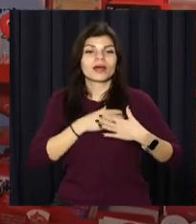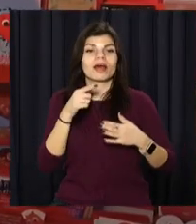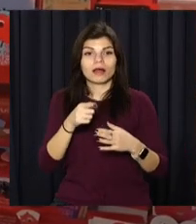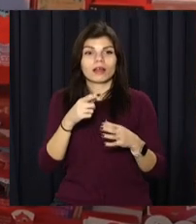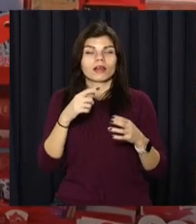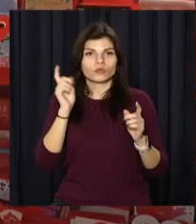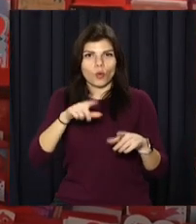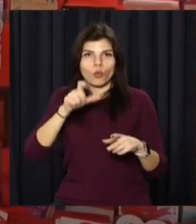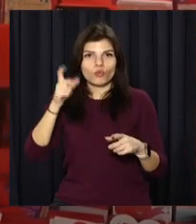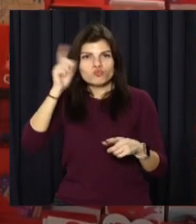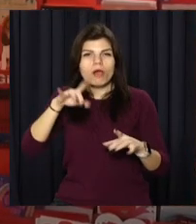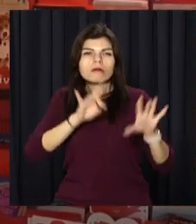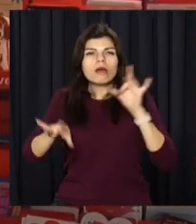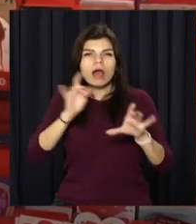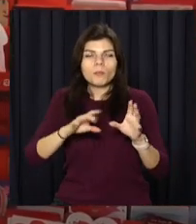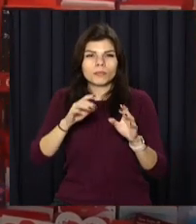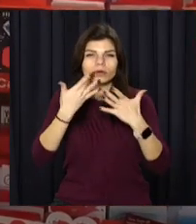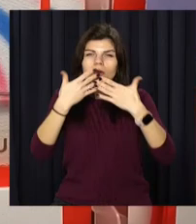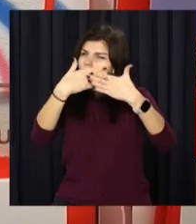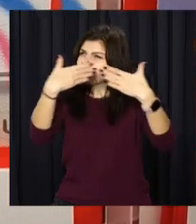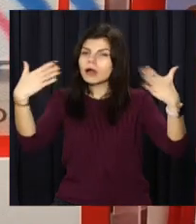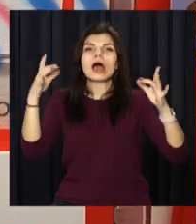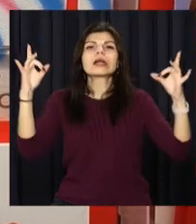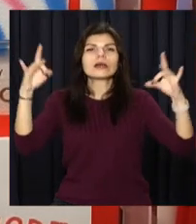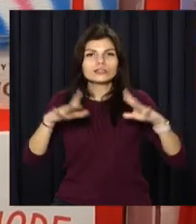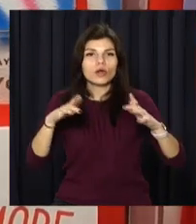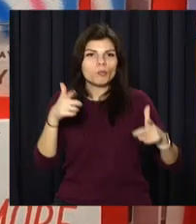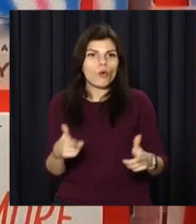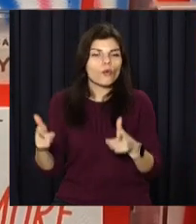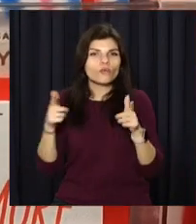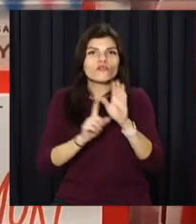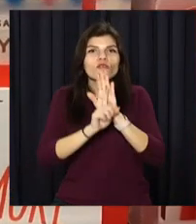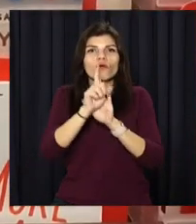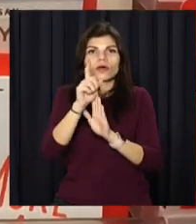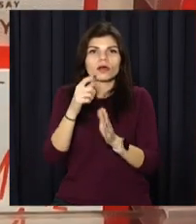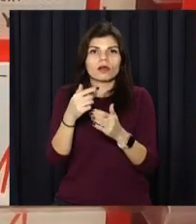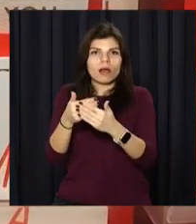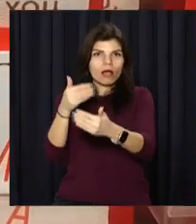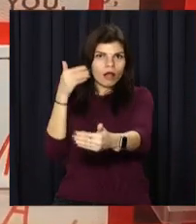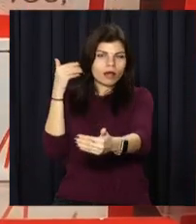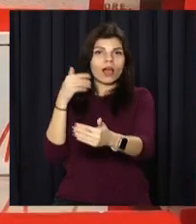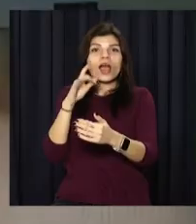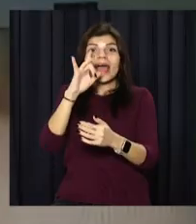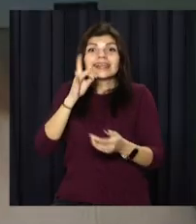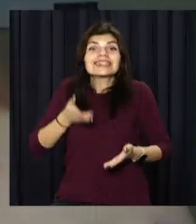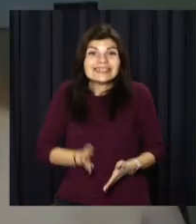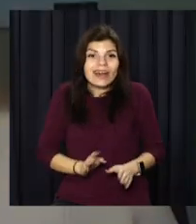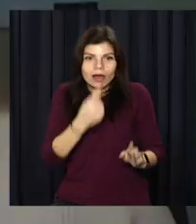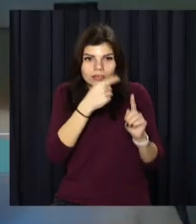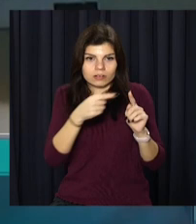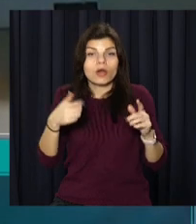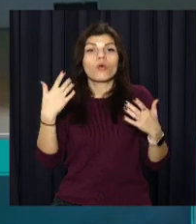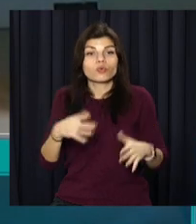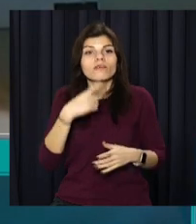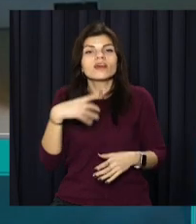маркетологів. У магазинах, торговельних центрах та ресторанах підготовка розпочинається мало не зразу після Різдва. Прийнято вітати